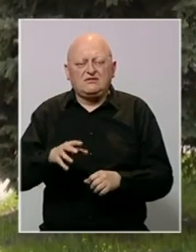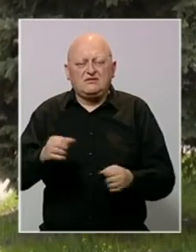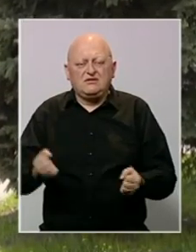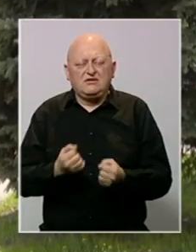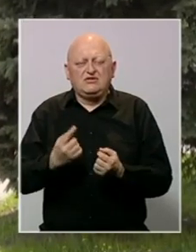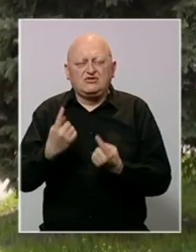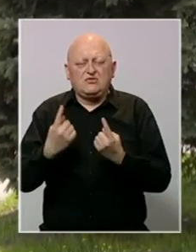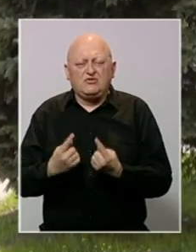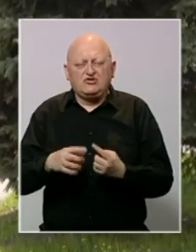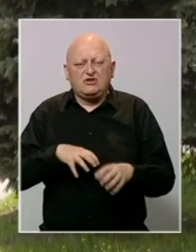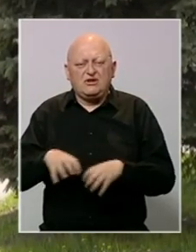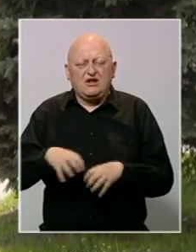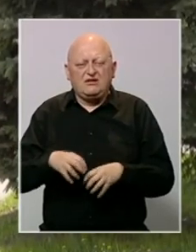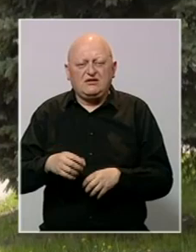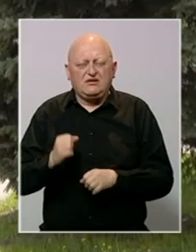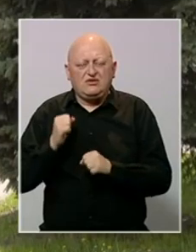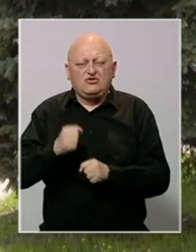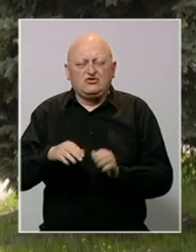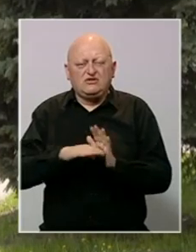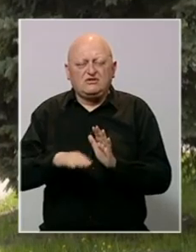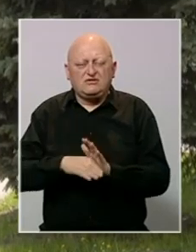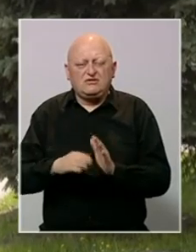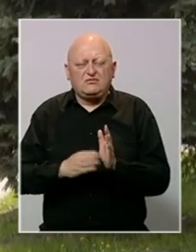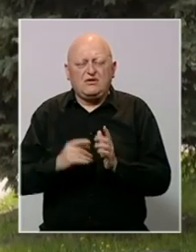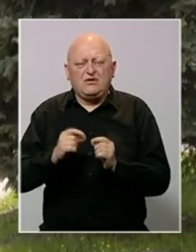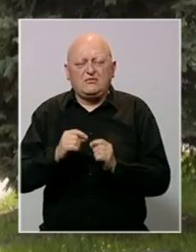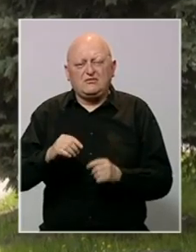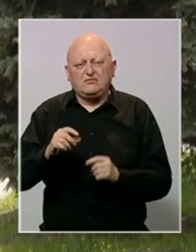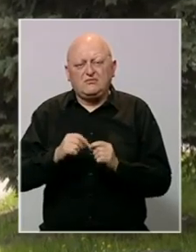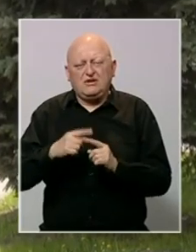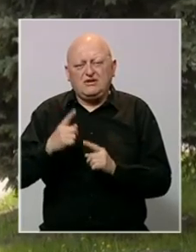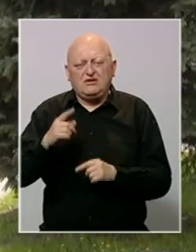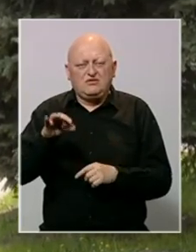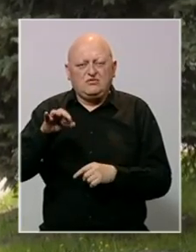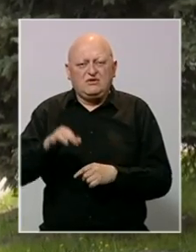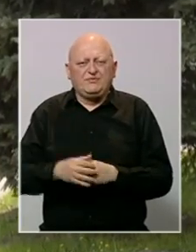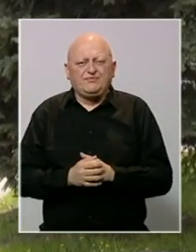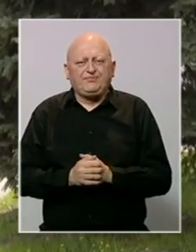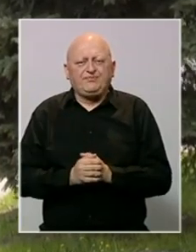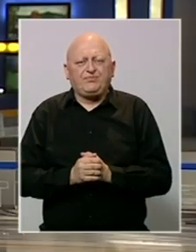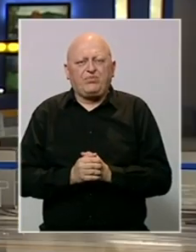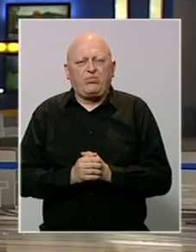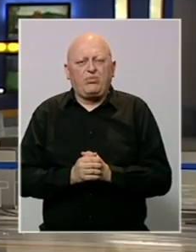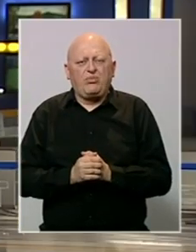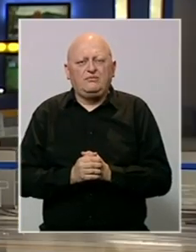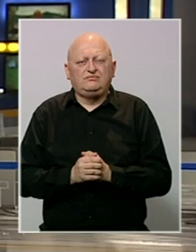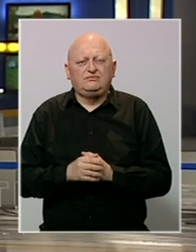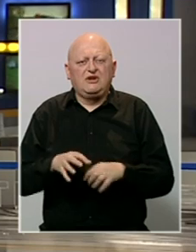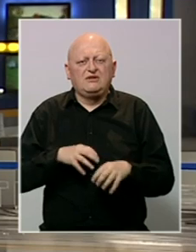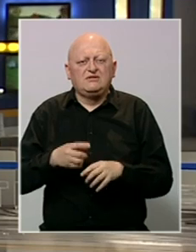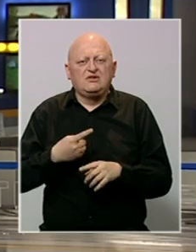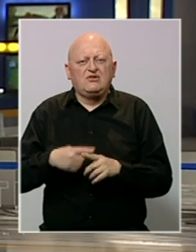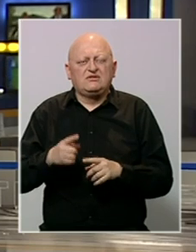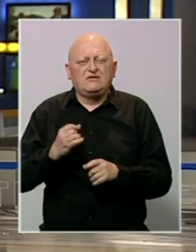radnika i na nužnost donošenja zakona. Mirala Bektiće, BHT1, Tuzla. A